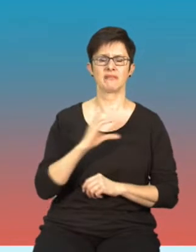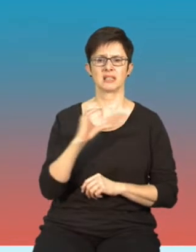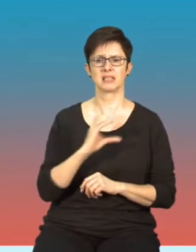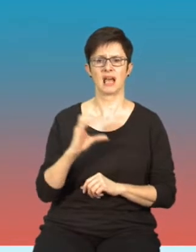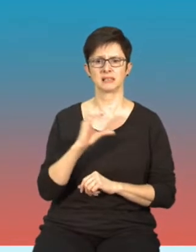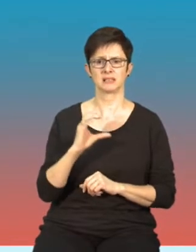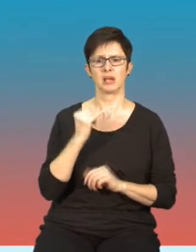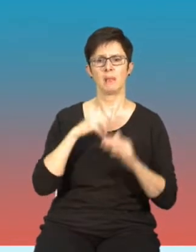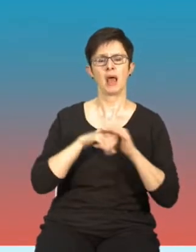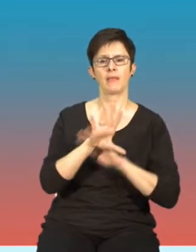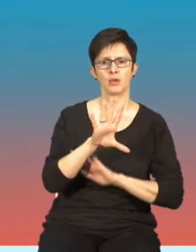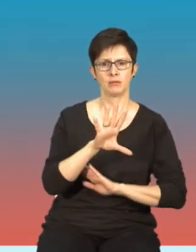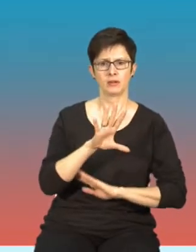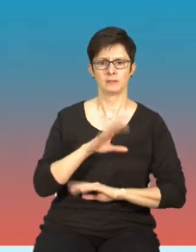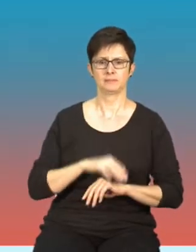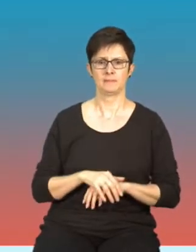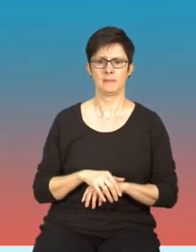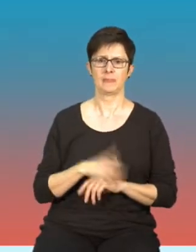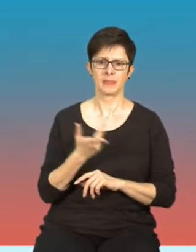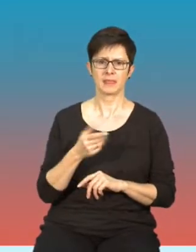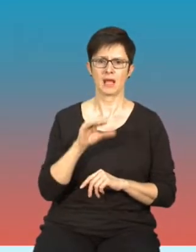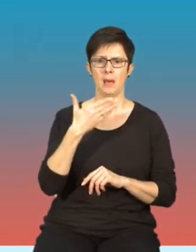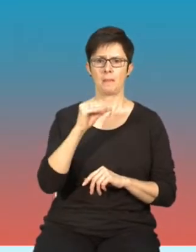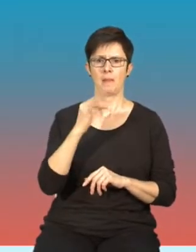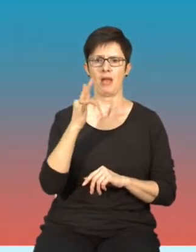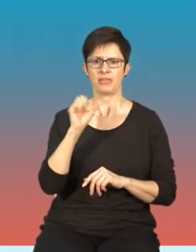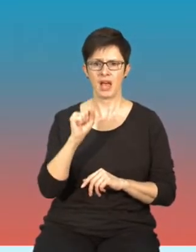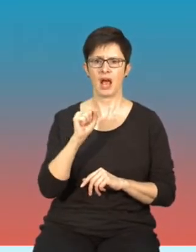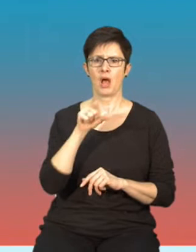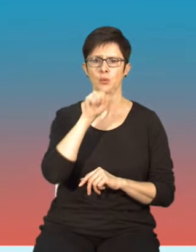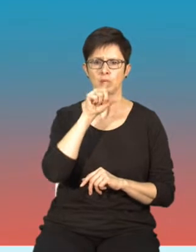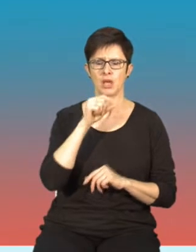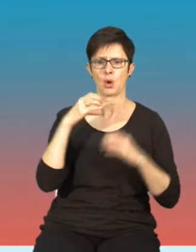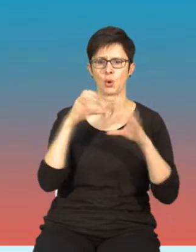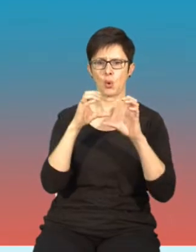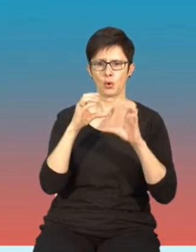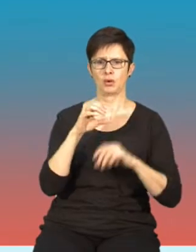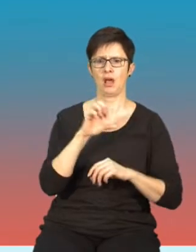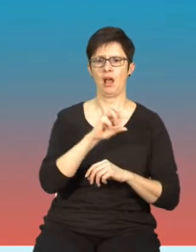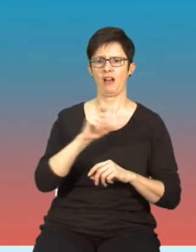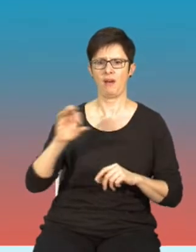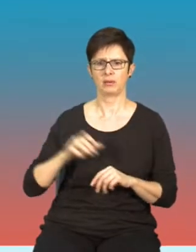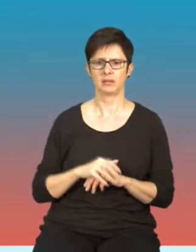mediów społecznościowych, oczywiście Meta, Twitter, Google, Alphabet.